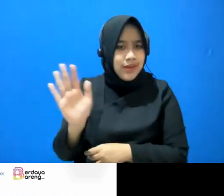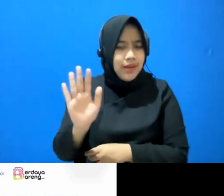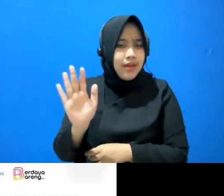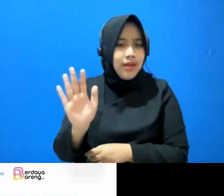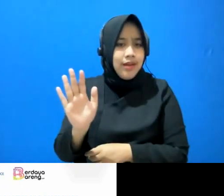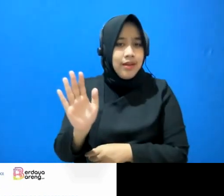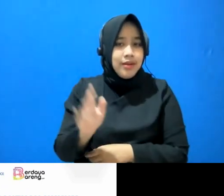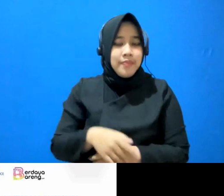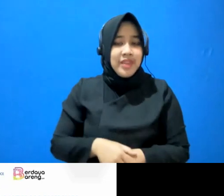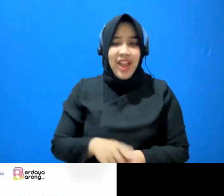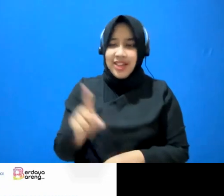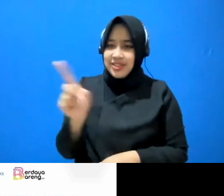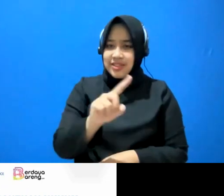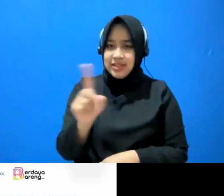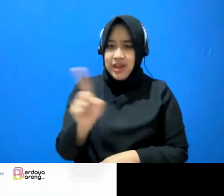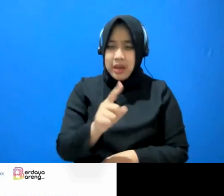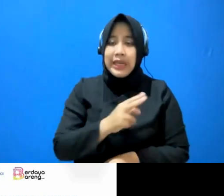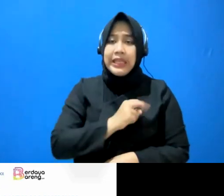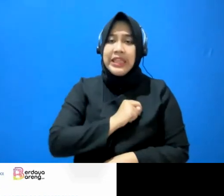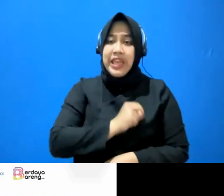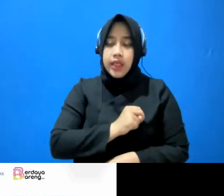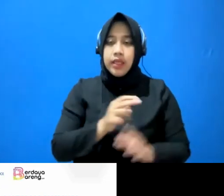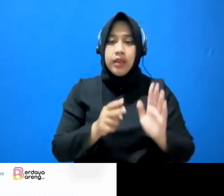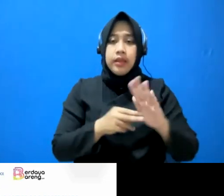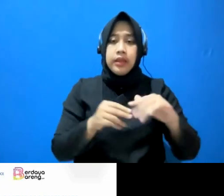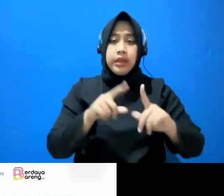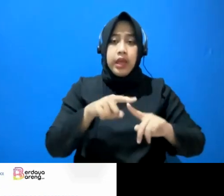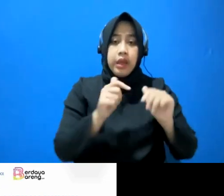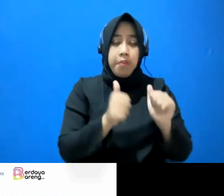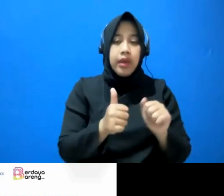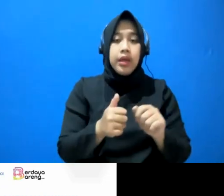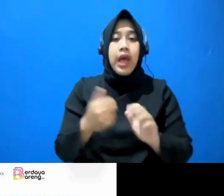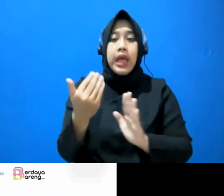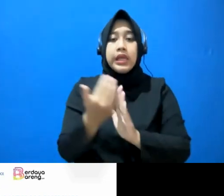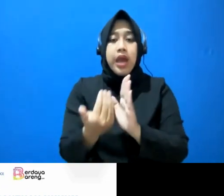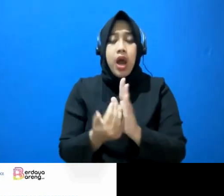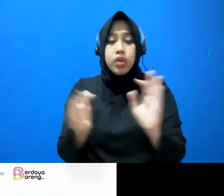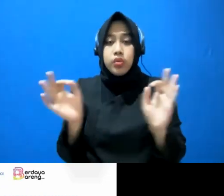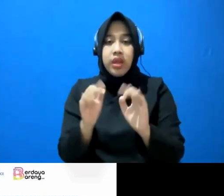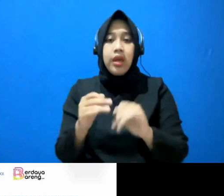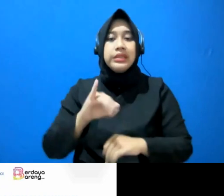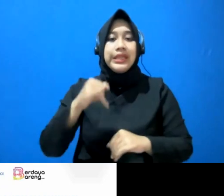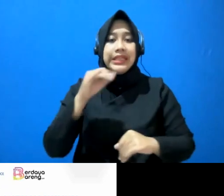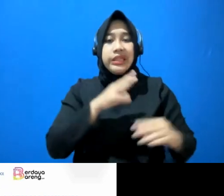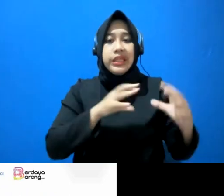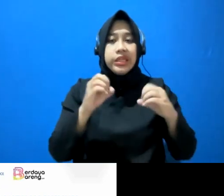Jangan nanti sampai niatnya baik, enggak diatur, jadi ribut. Apalagi